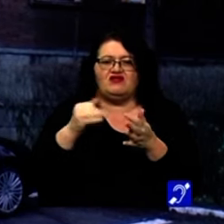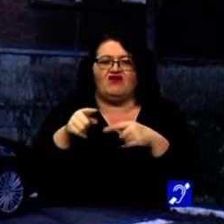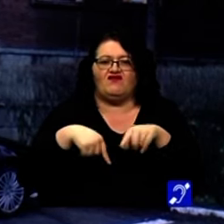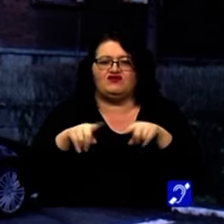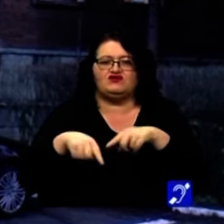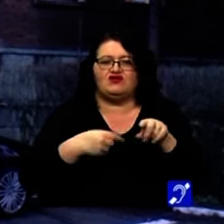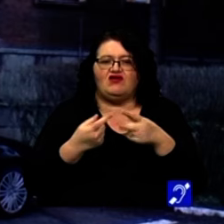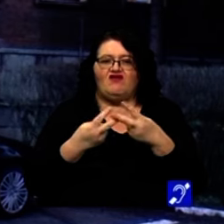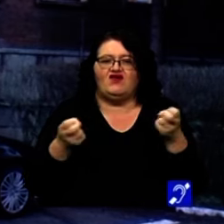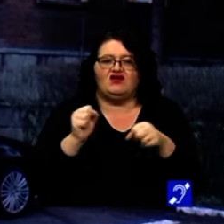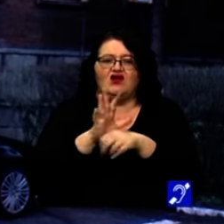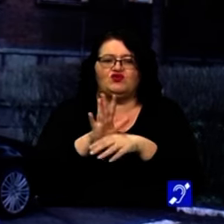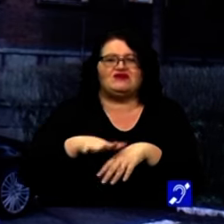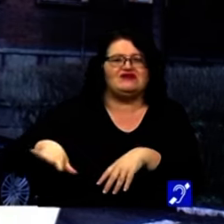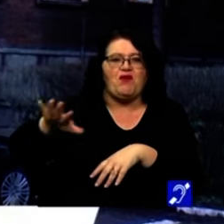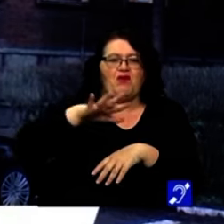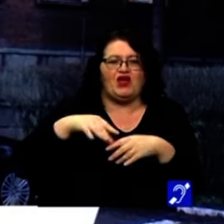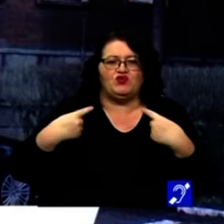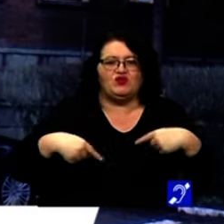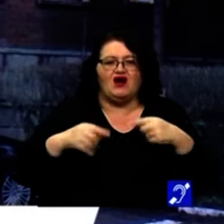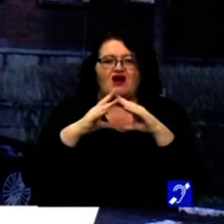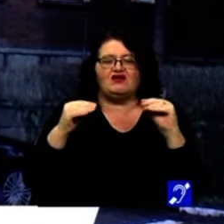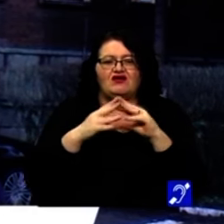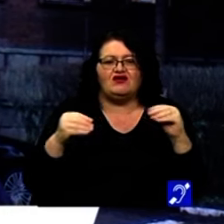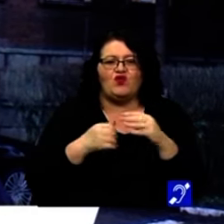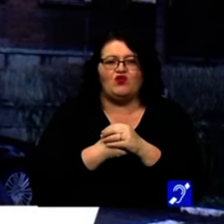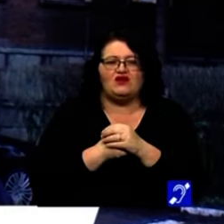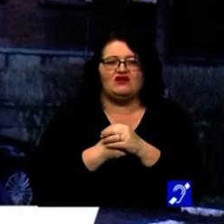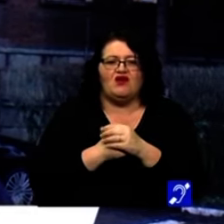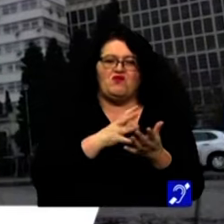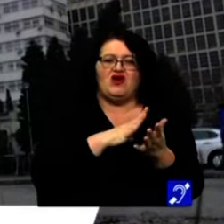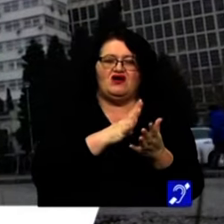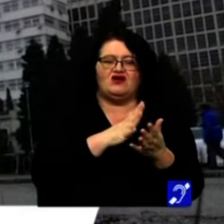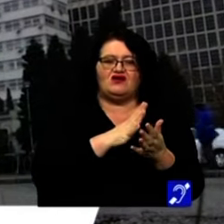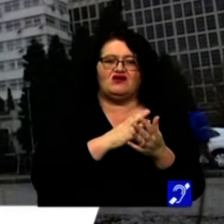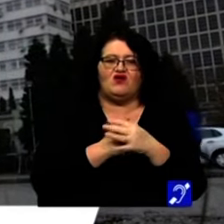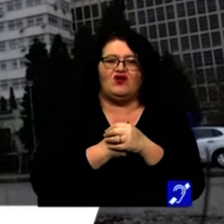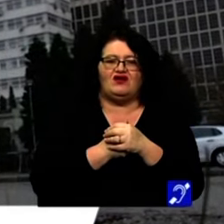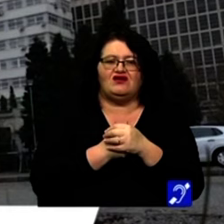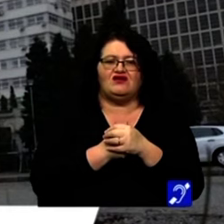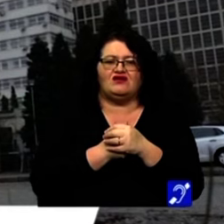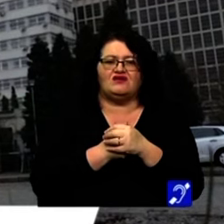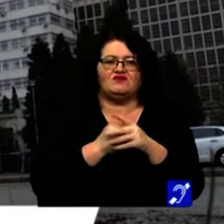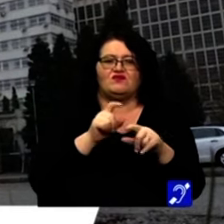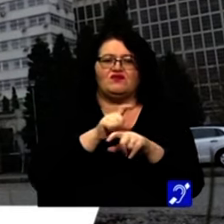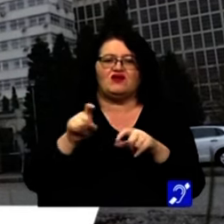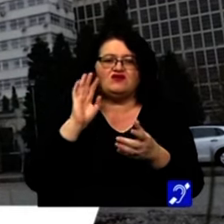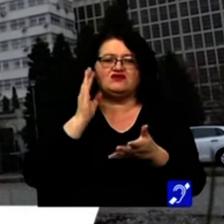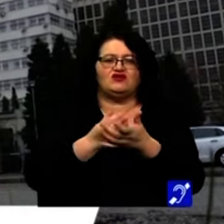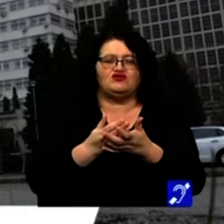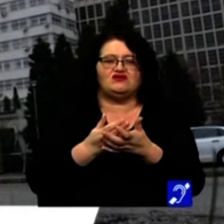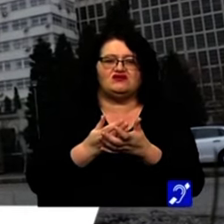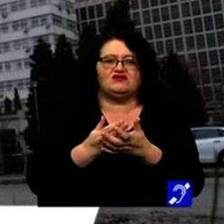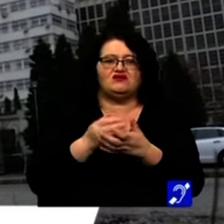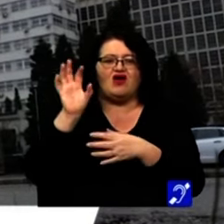ani de zile fără autorizație de mediu, iar România risca să, în urma unei decizii a curții